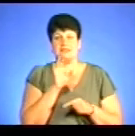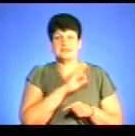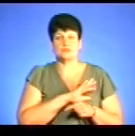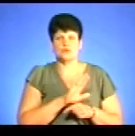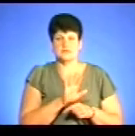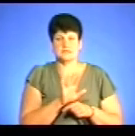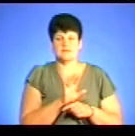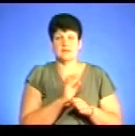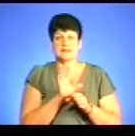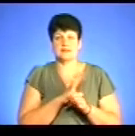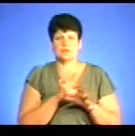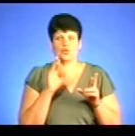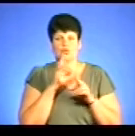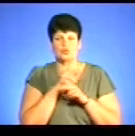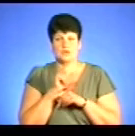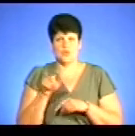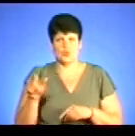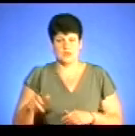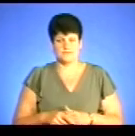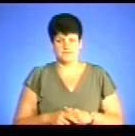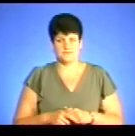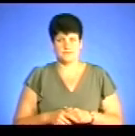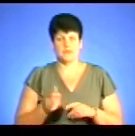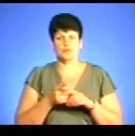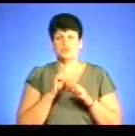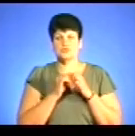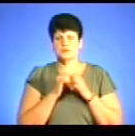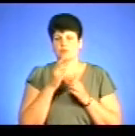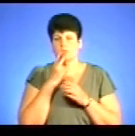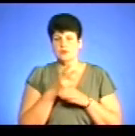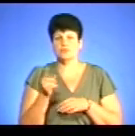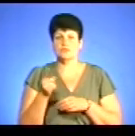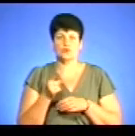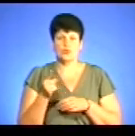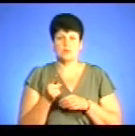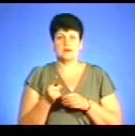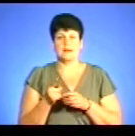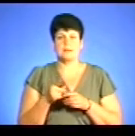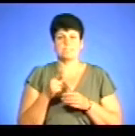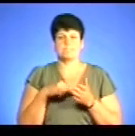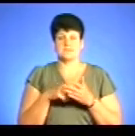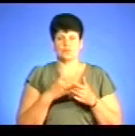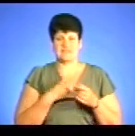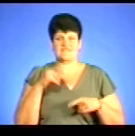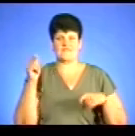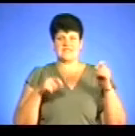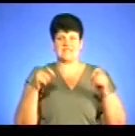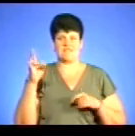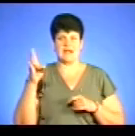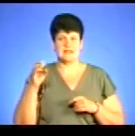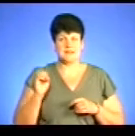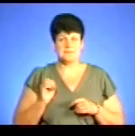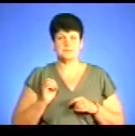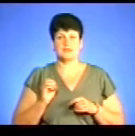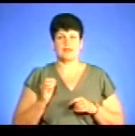знову не було отруєння людей. Дуже часто ми бачимо, що в Тернополі, зокрема, таке місто фестивальне, так і